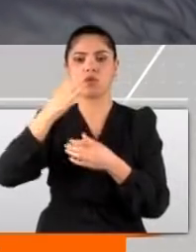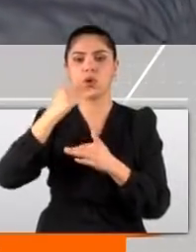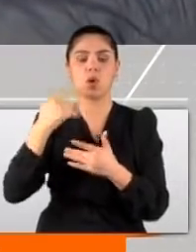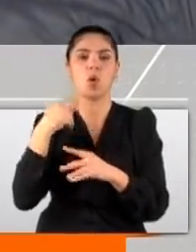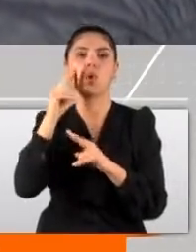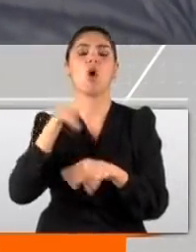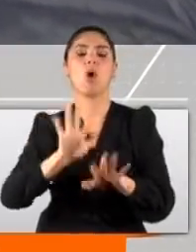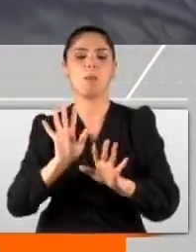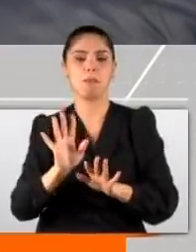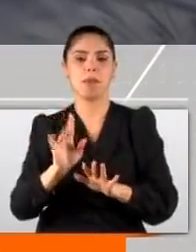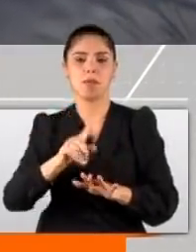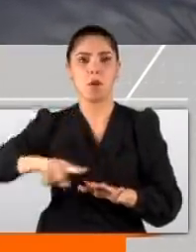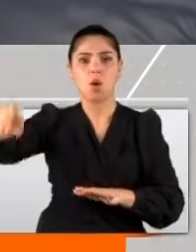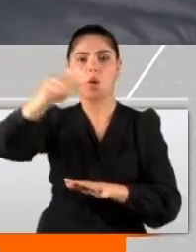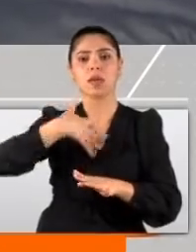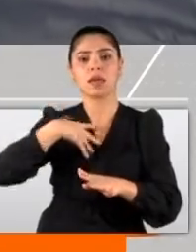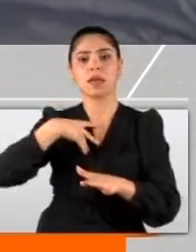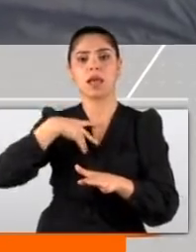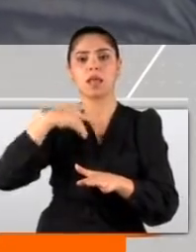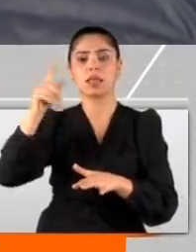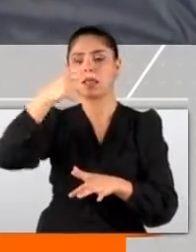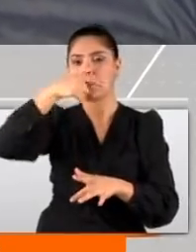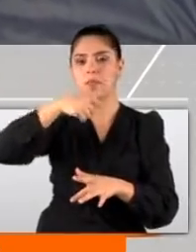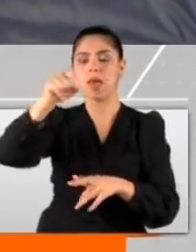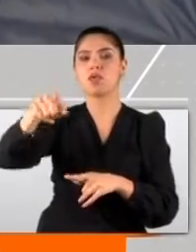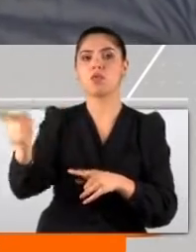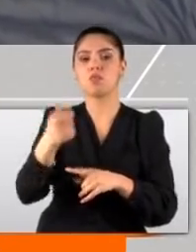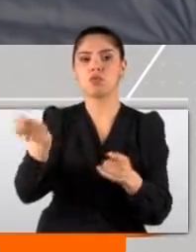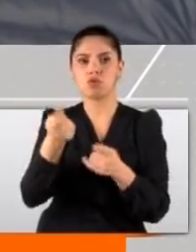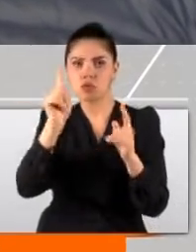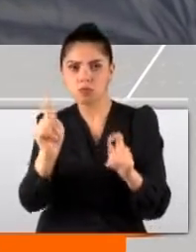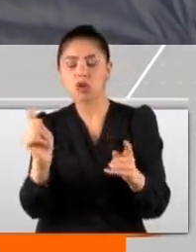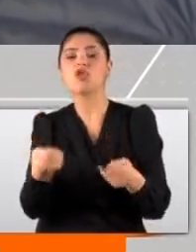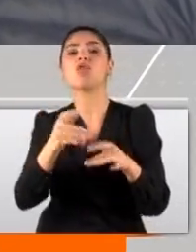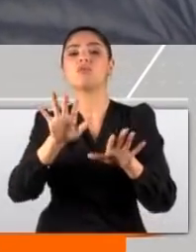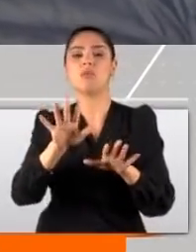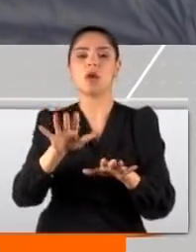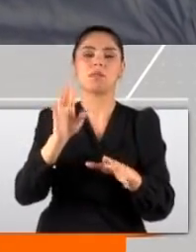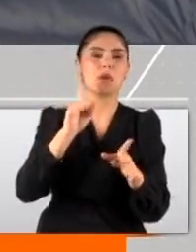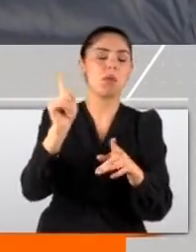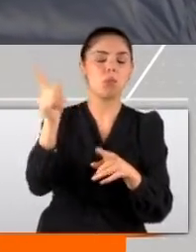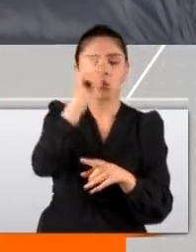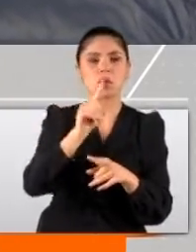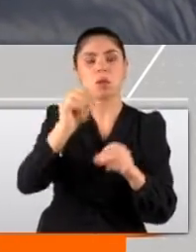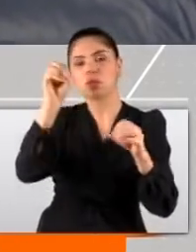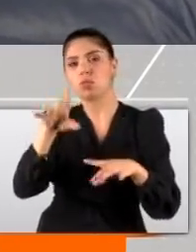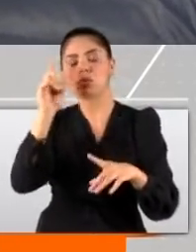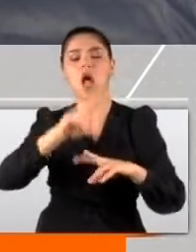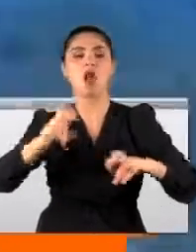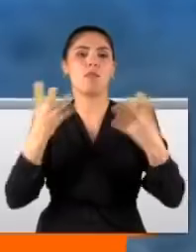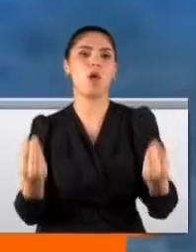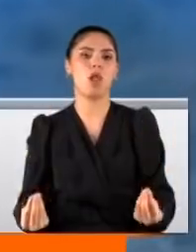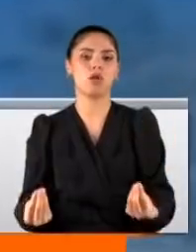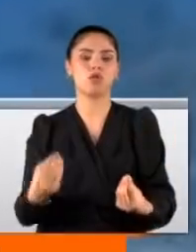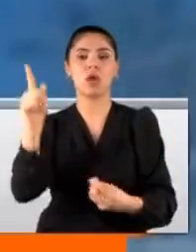hiç görmedim ben içinde. Onlar da hatta kendi aralarına yakıt koyulup bedenlenecek. Motor çalışır mı, çalışmaz mı yoksa başka bir sebepten dolayı mı düştü diye araştırılacaktır